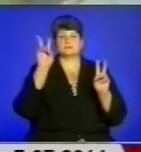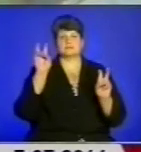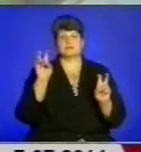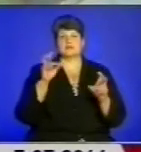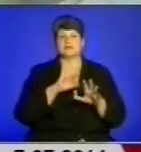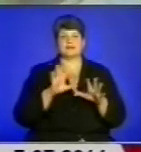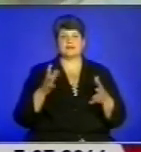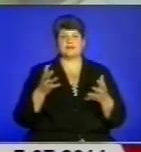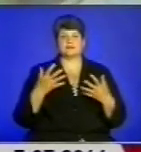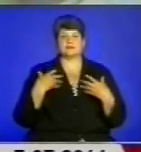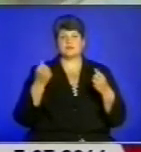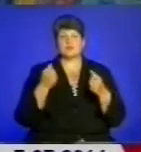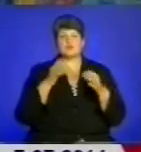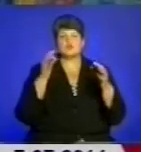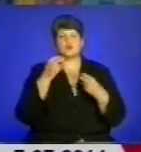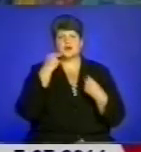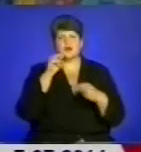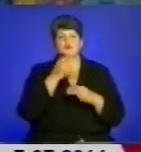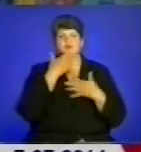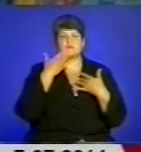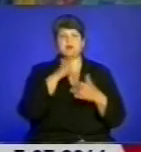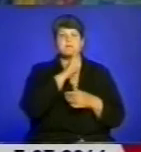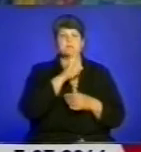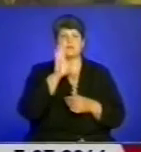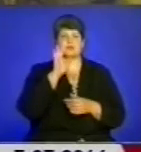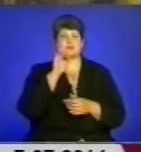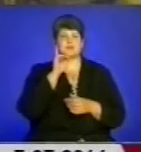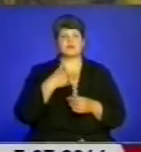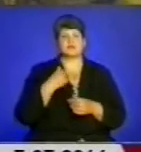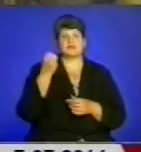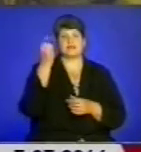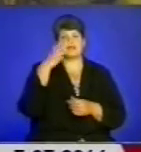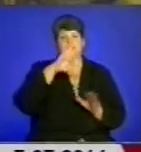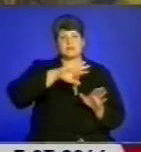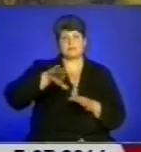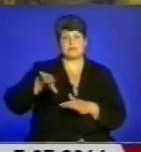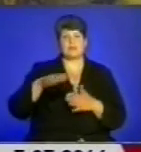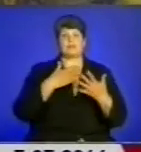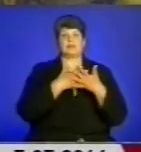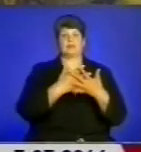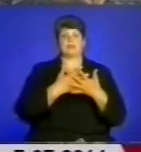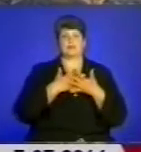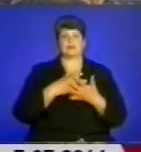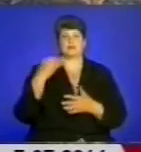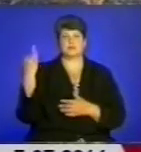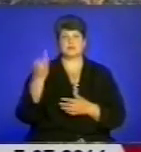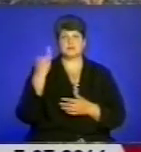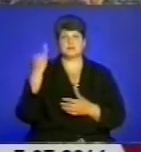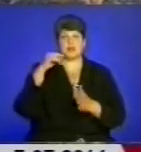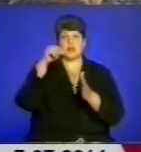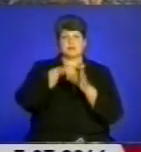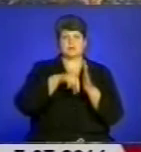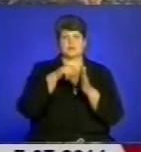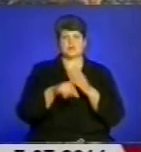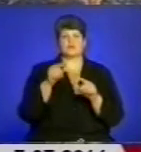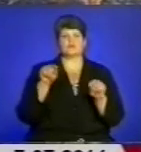року, нічого кращого немає, як та я мати молодая, мені 13-й минало, дихають історією». Глибинно вона відтворена в